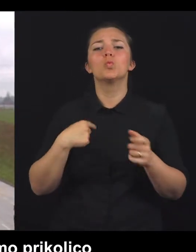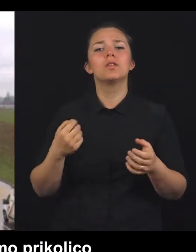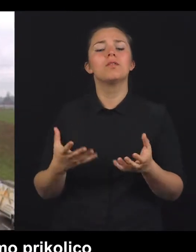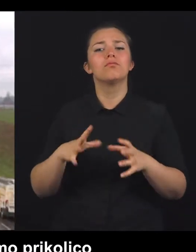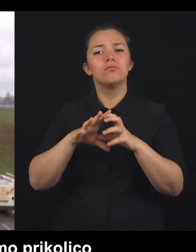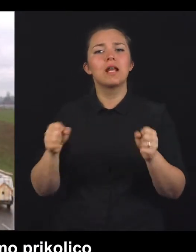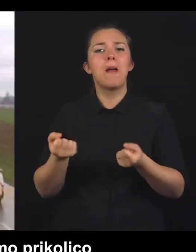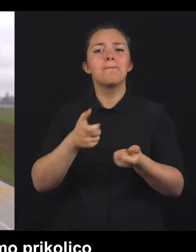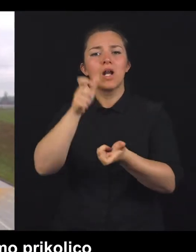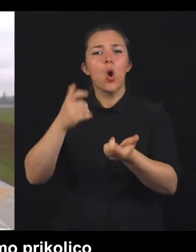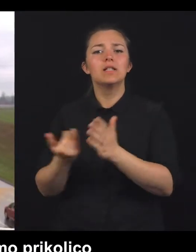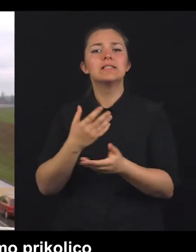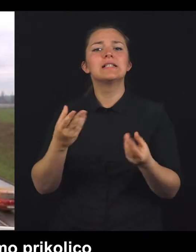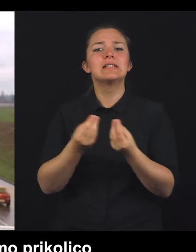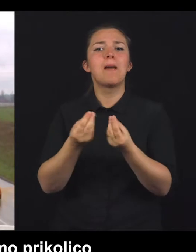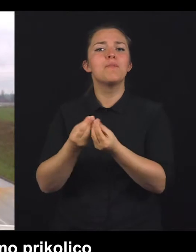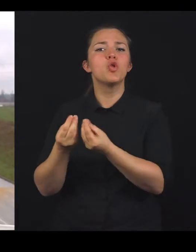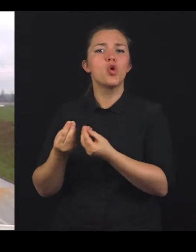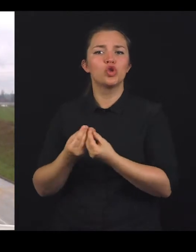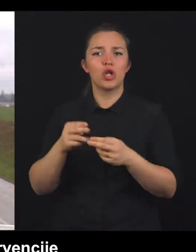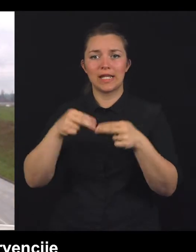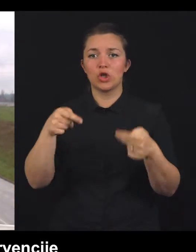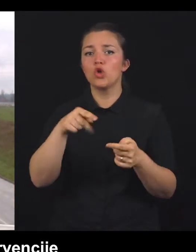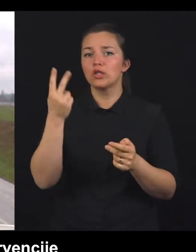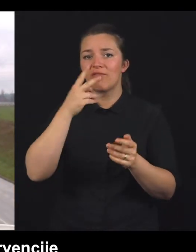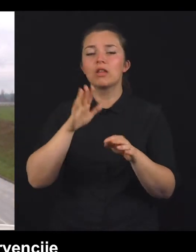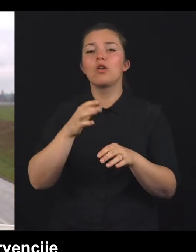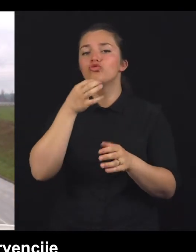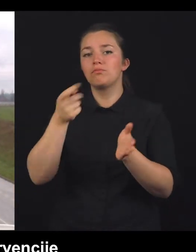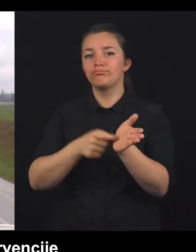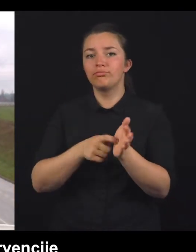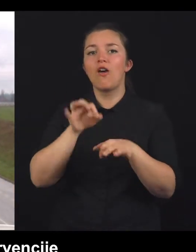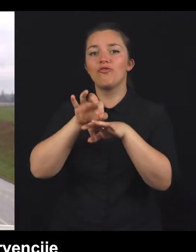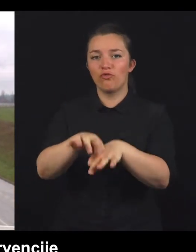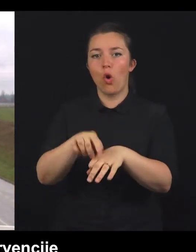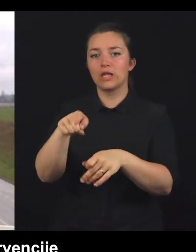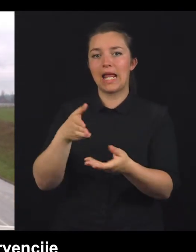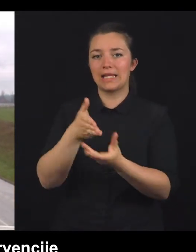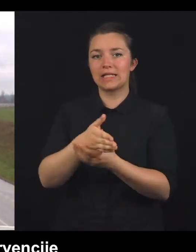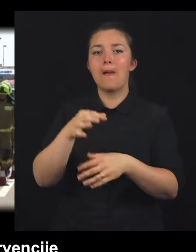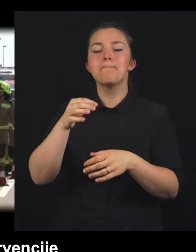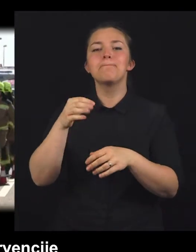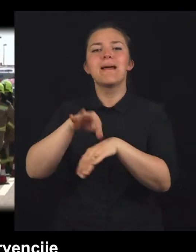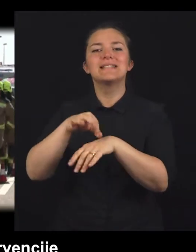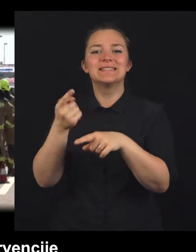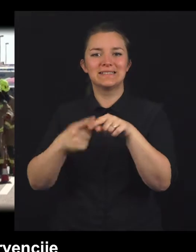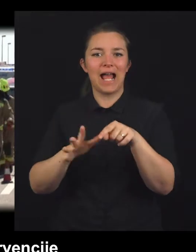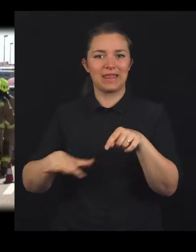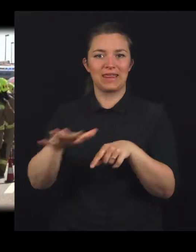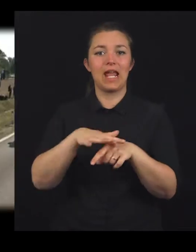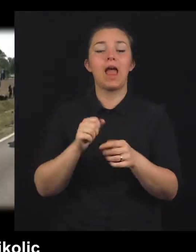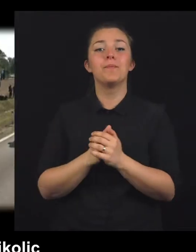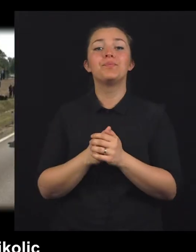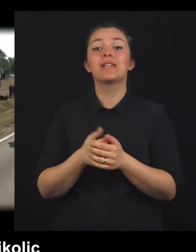tudi aktiviramo prikolice za množične nesreče. To seveda na zahtevo vodje intervencije medicinskega dela.